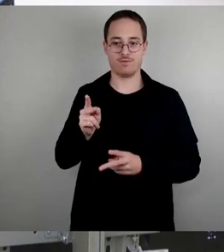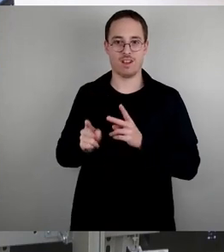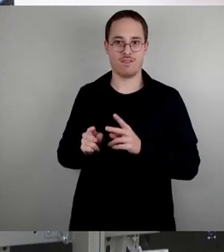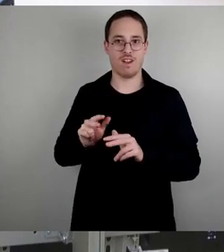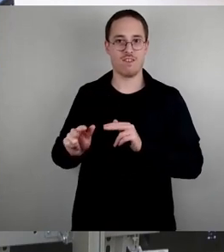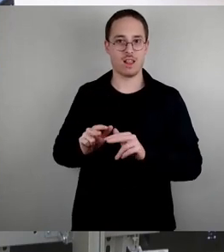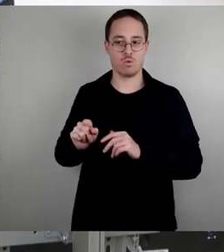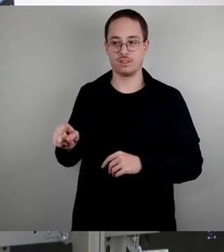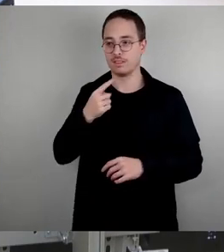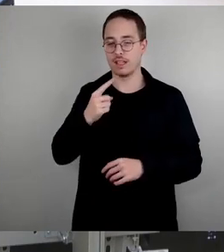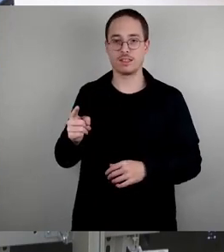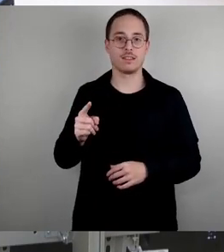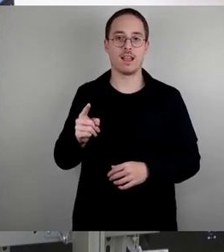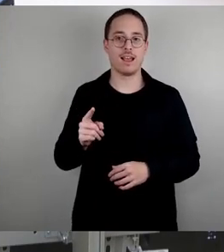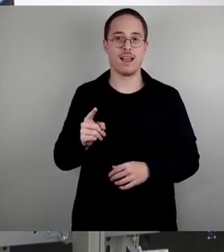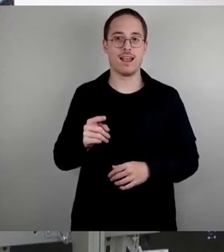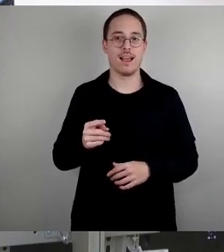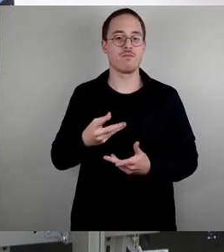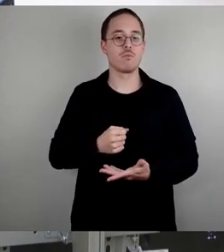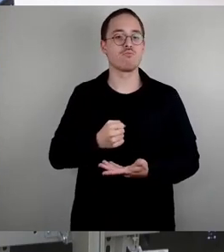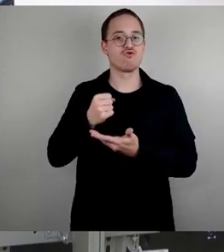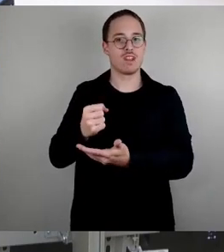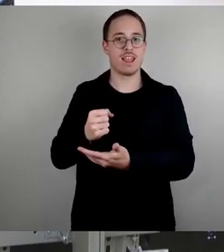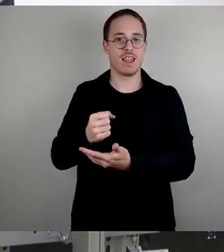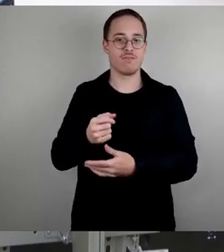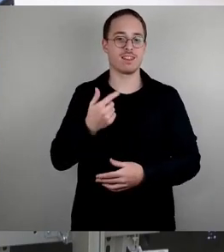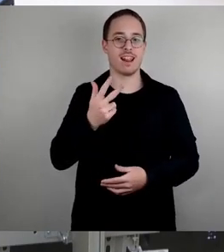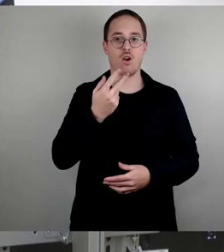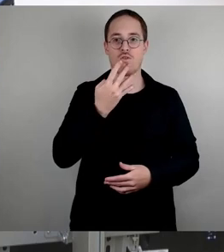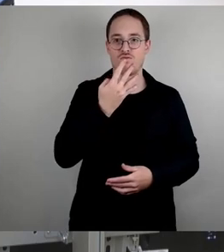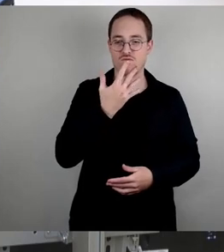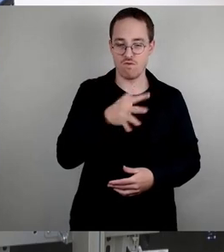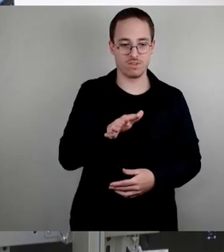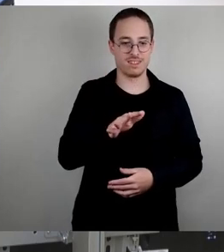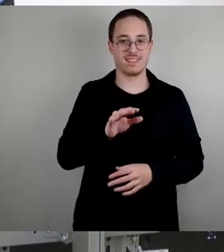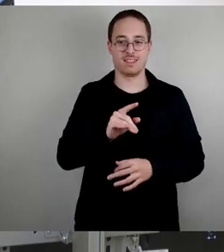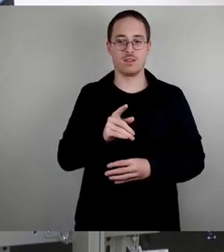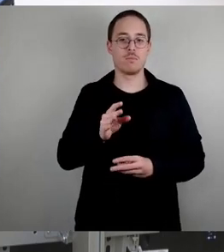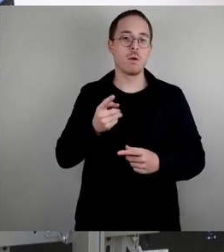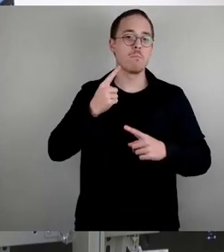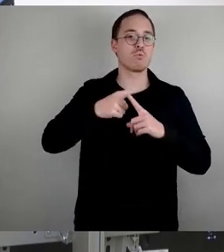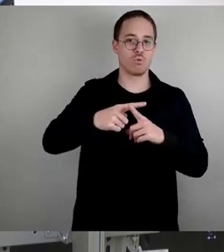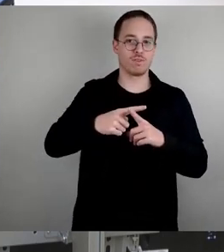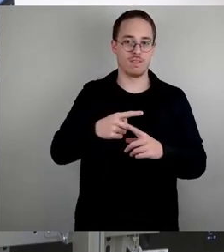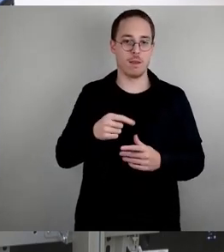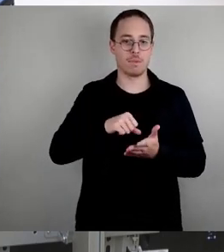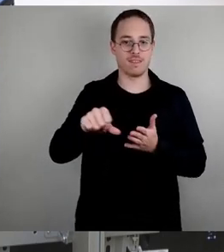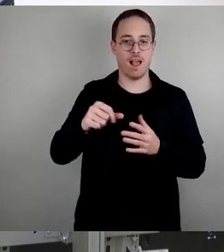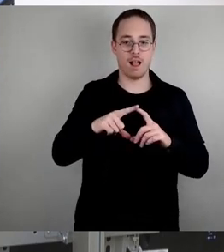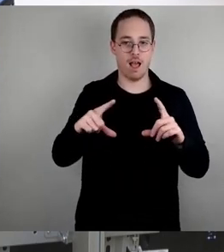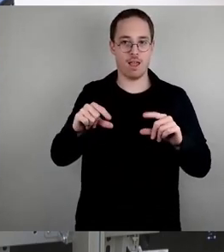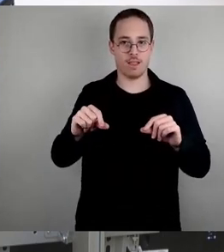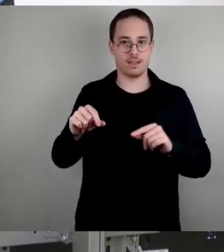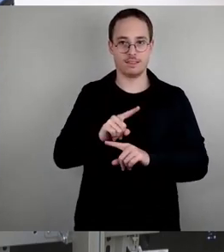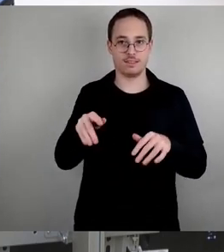ein Euro pro Monat für eine Bezahlkarte. Das stimmt doch, die Verhältnisse in keinster Weise. Und Sie stellen sich hier hin und sagen,